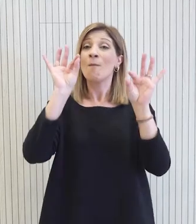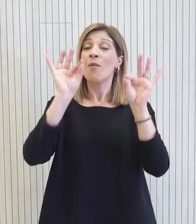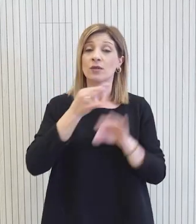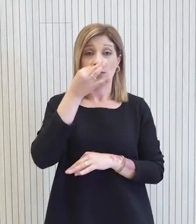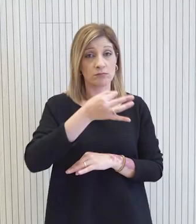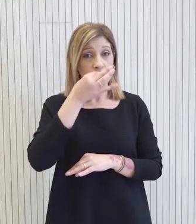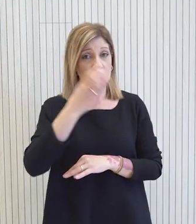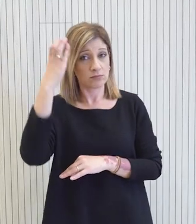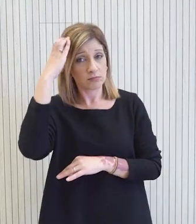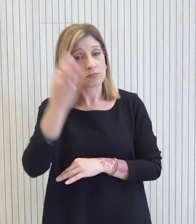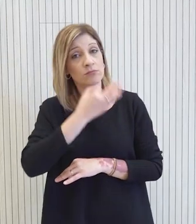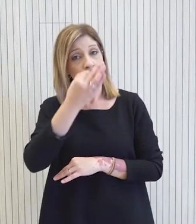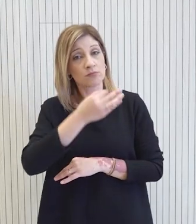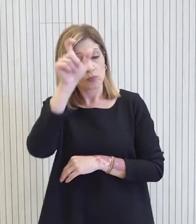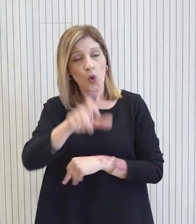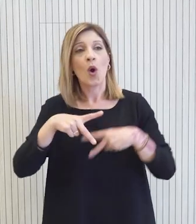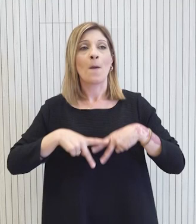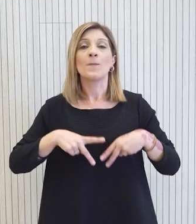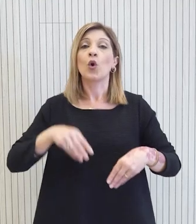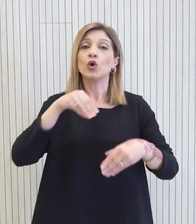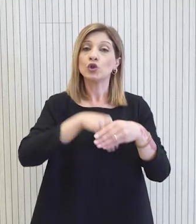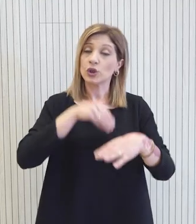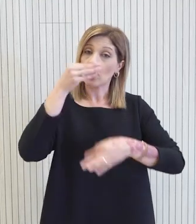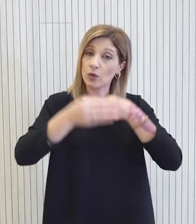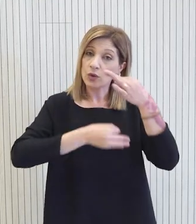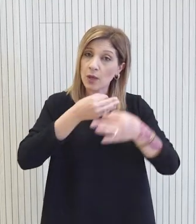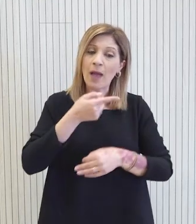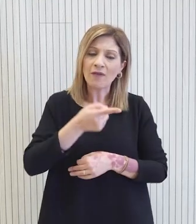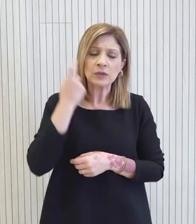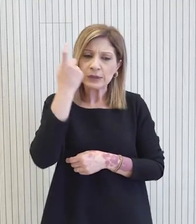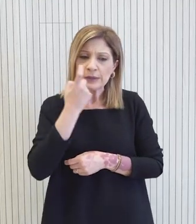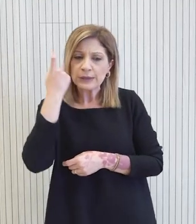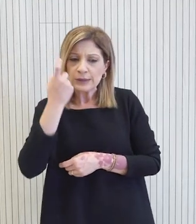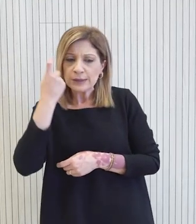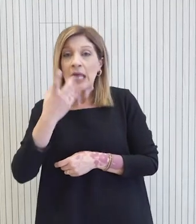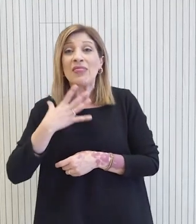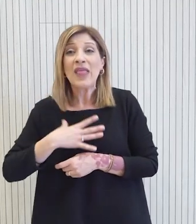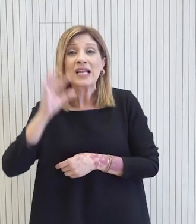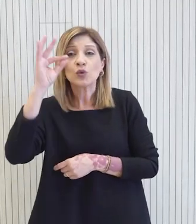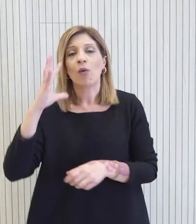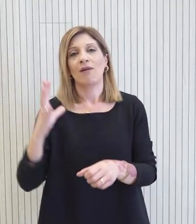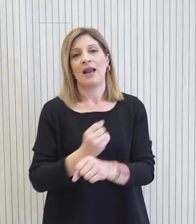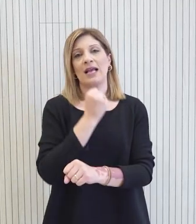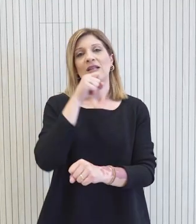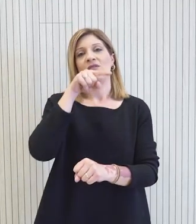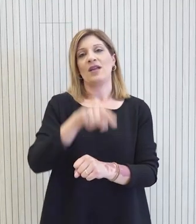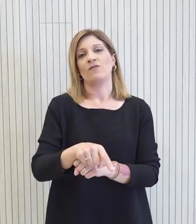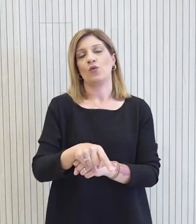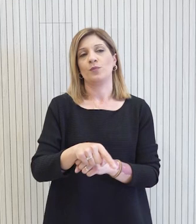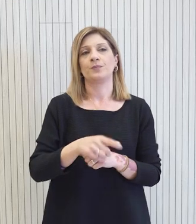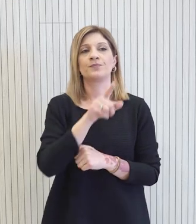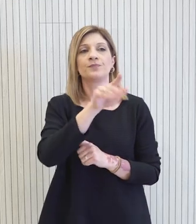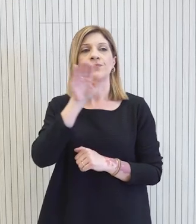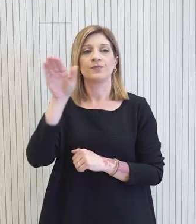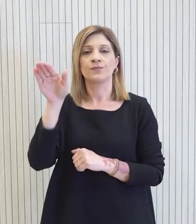επαναλαμβανόμενες σκέψεις που ο ίδιος ο Υπουργός της Ισοτερικών έχει πραγματοποιήσει ακριβώς για να διασφαλιστεί η επιτυχής εφαρμογή της τοπικής αυτοδιοίκησης.